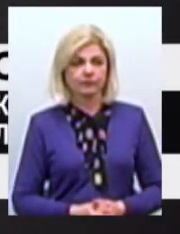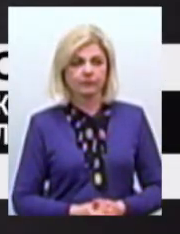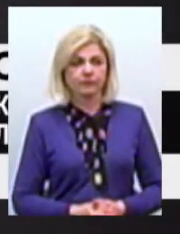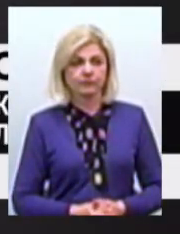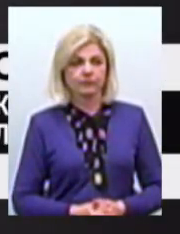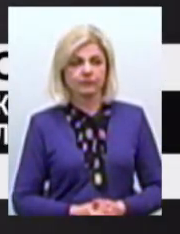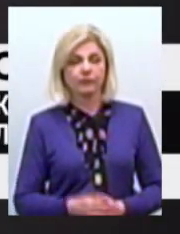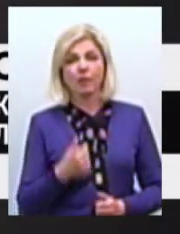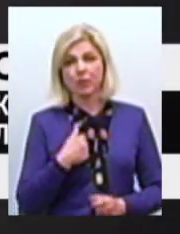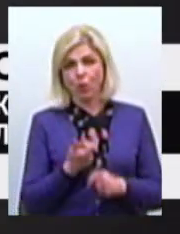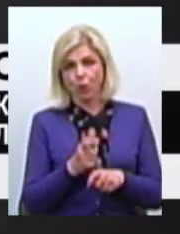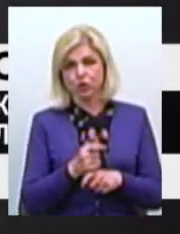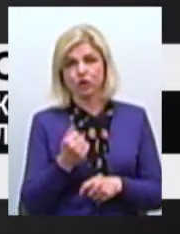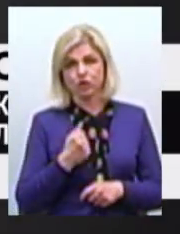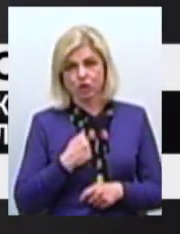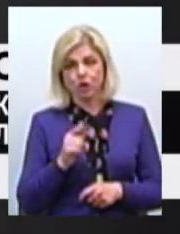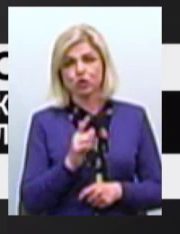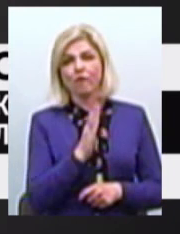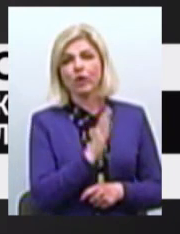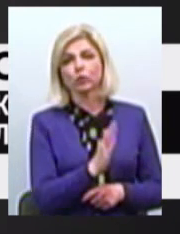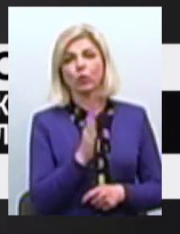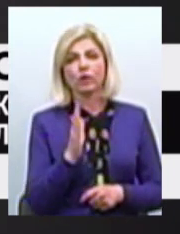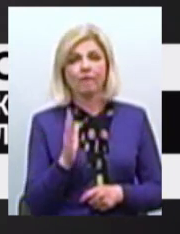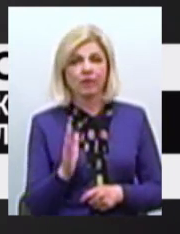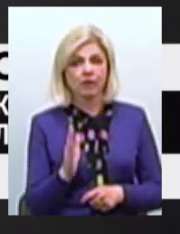Мені дуже шкода Що Вікторія Вікторівна